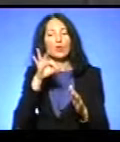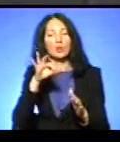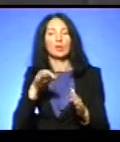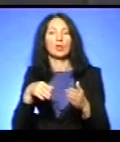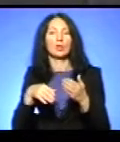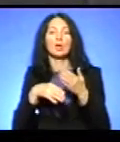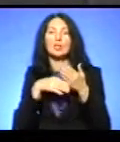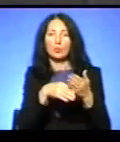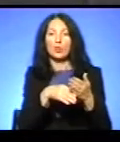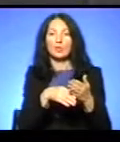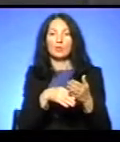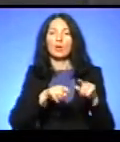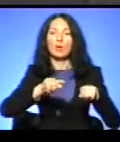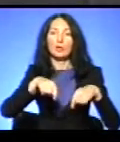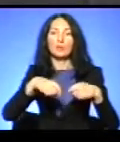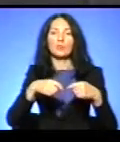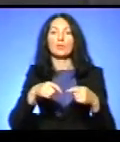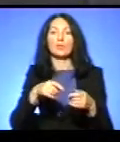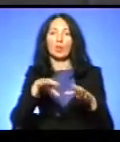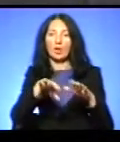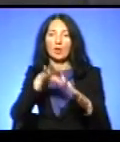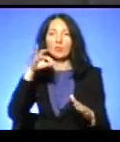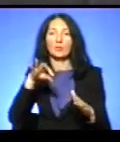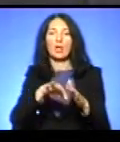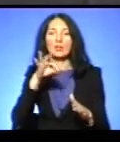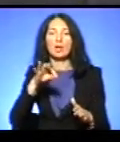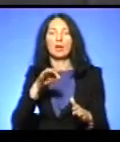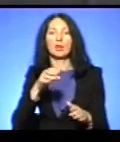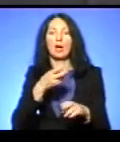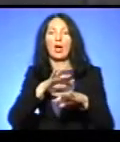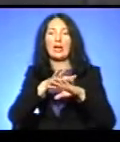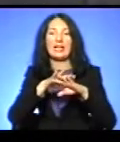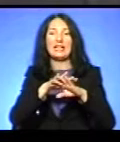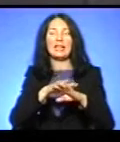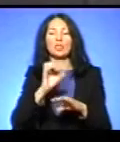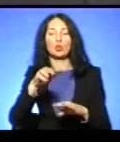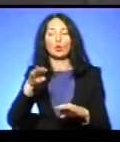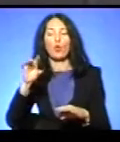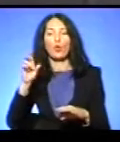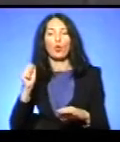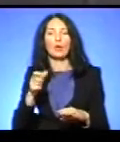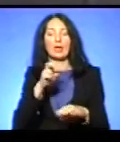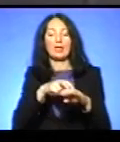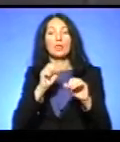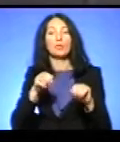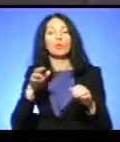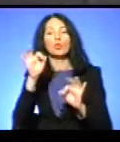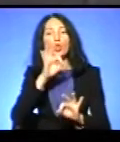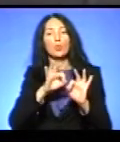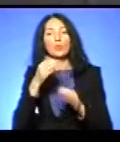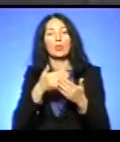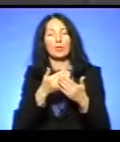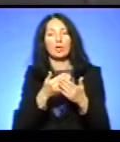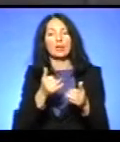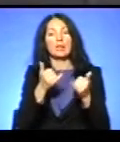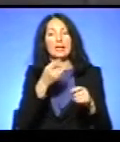донації з забору стовборових клітин. Єдине, що лікарі можуть рекомендувати, що, наприклад, для